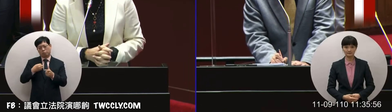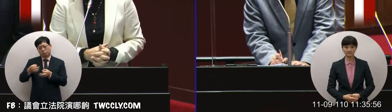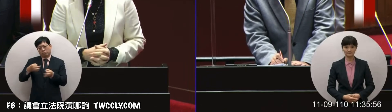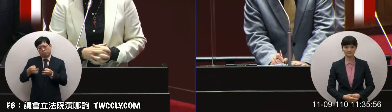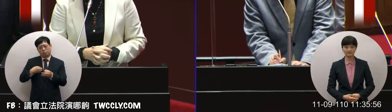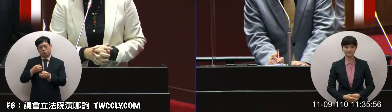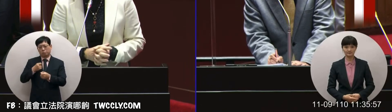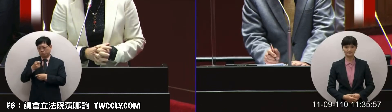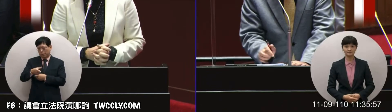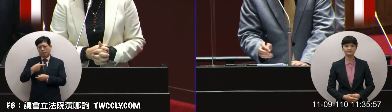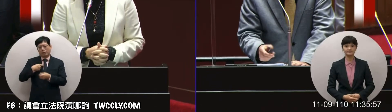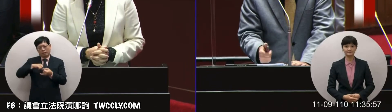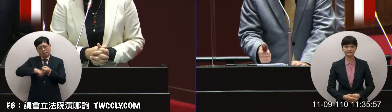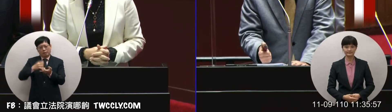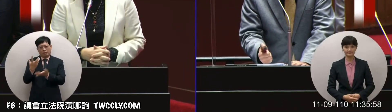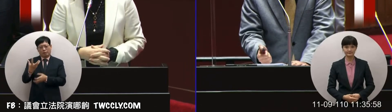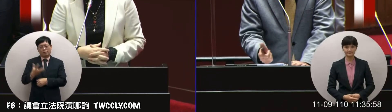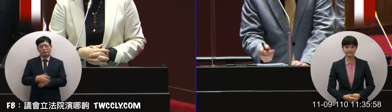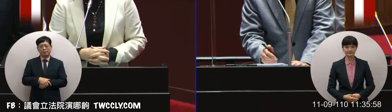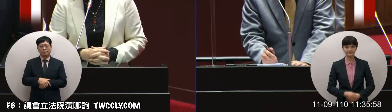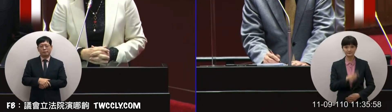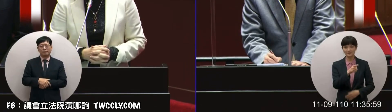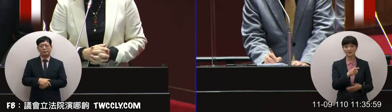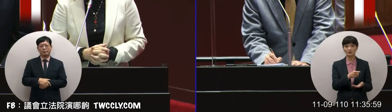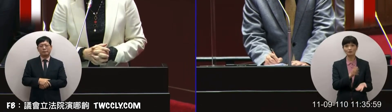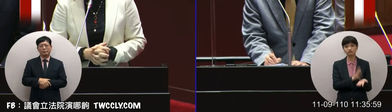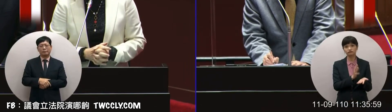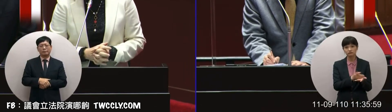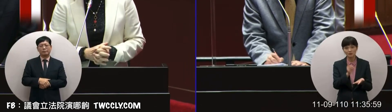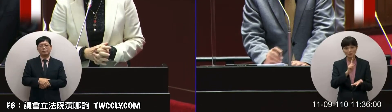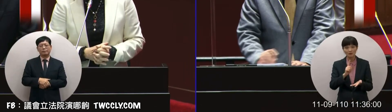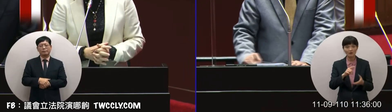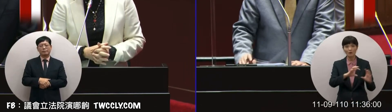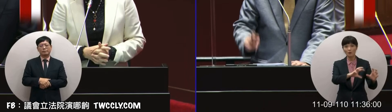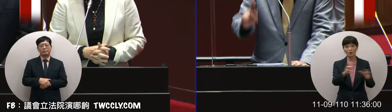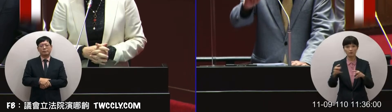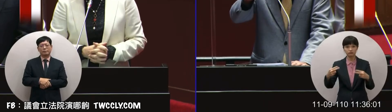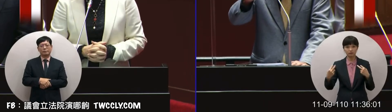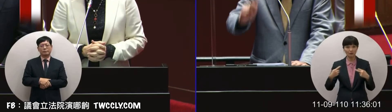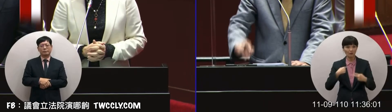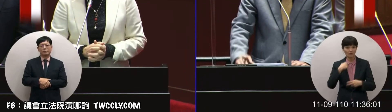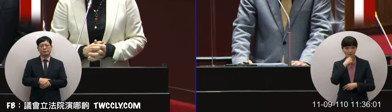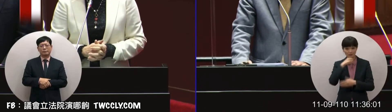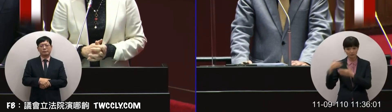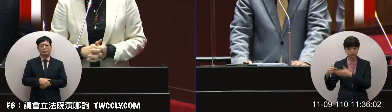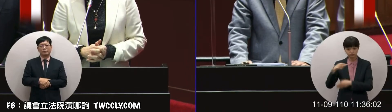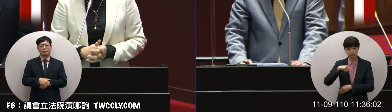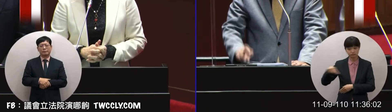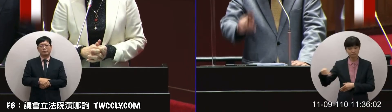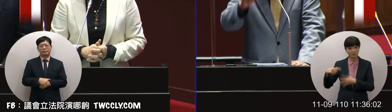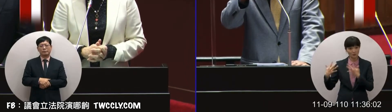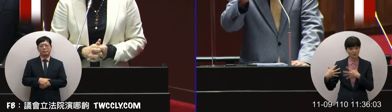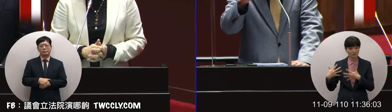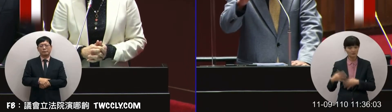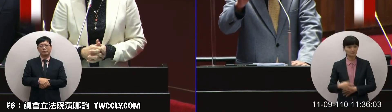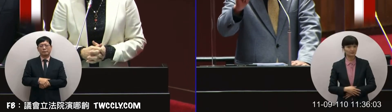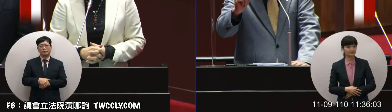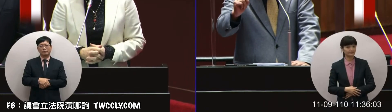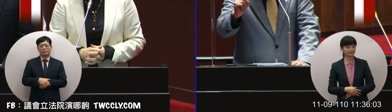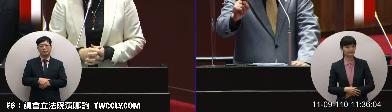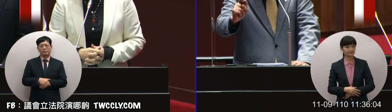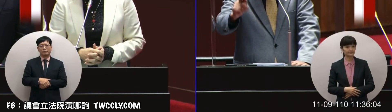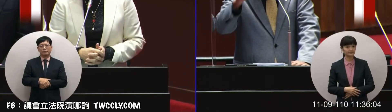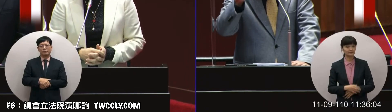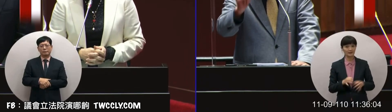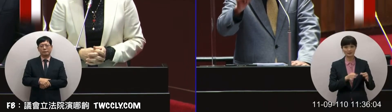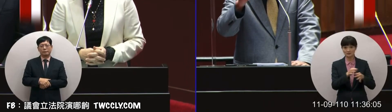客戶跟來源地你講了各國官是台海議題我是針對這一句話那經濟學